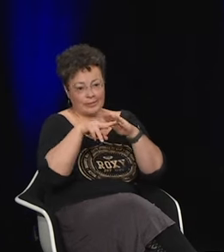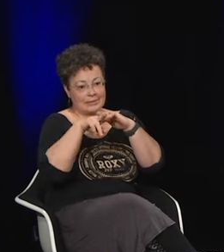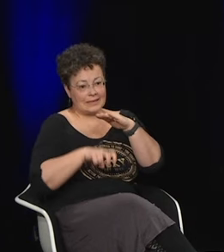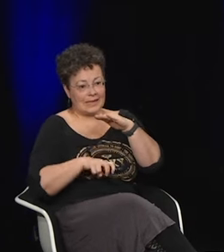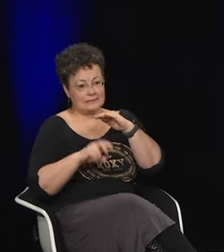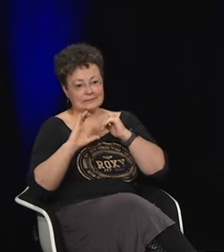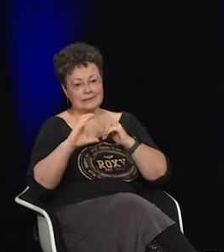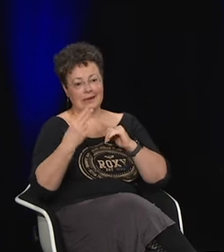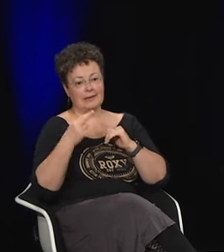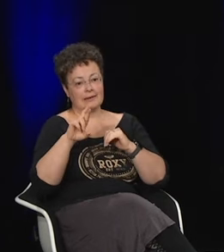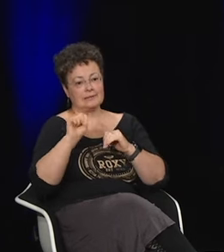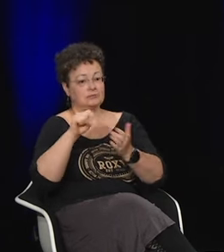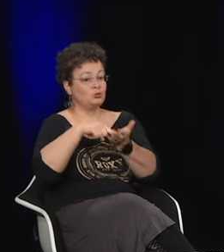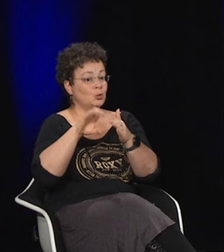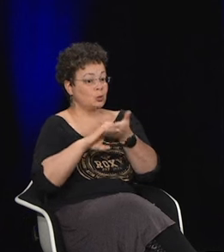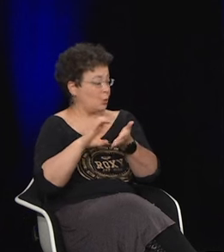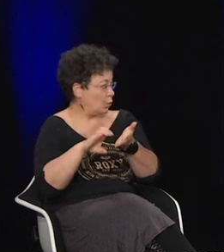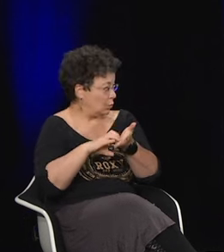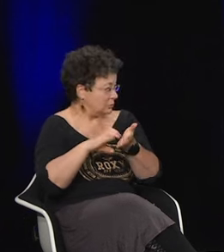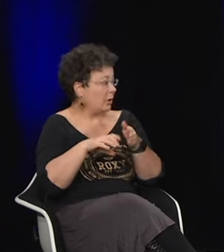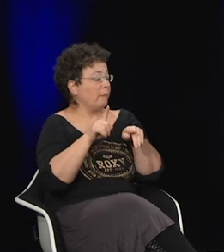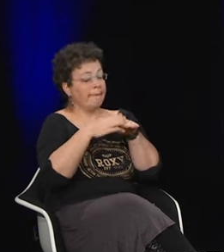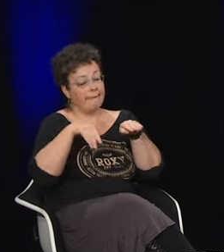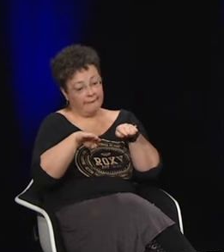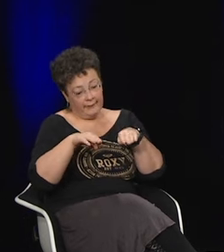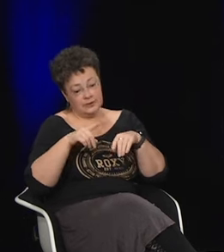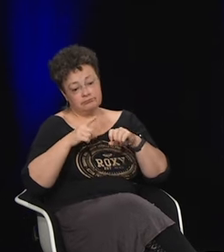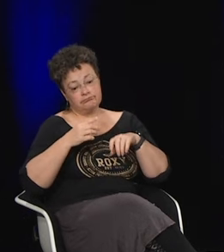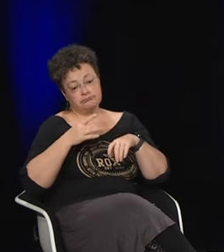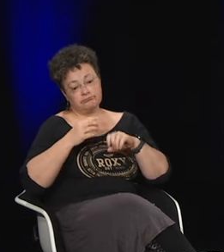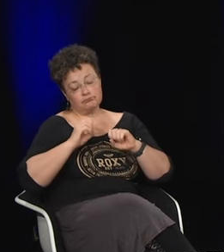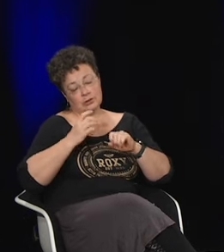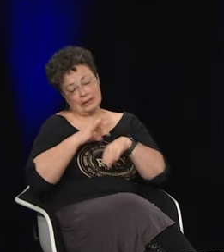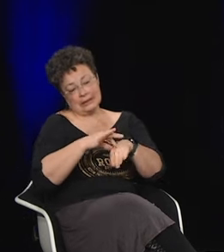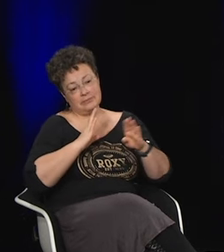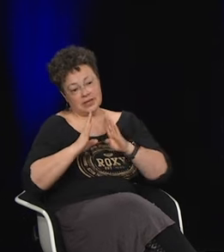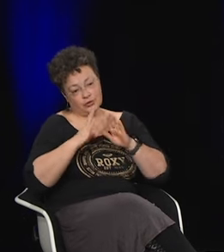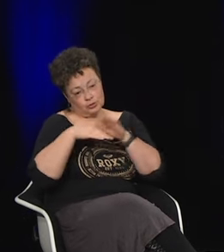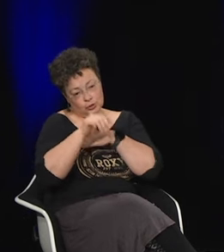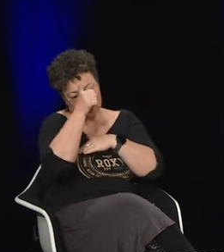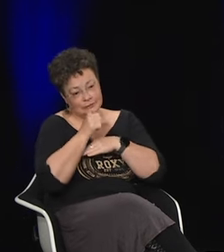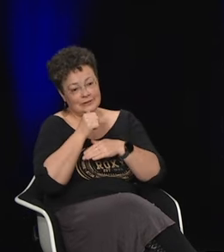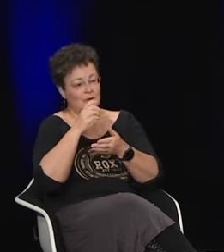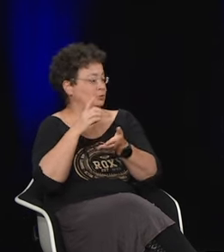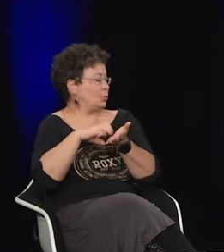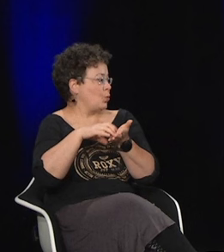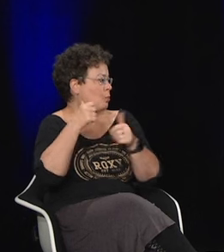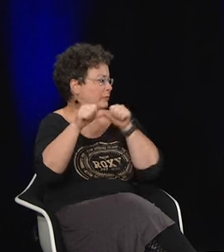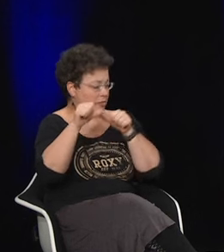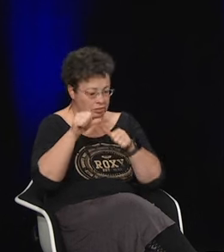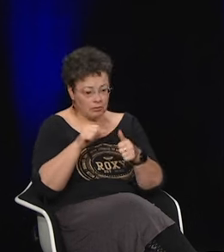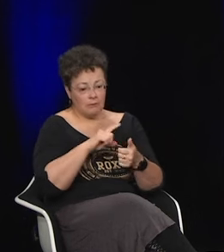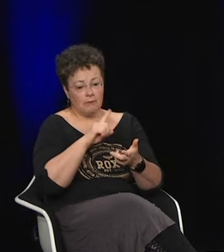Je suis assistante ingénieure de recherche au CNRS à Toulouse. Et par ailleurs, je suis aussi guide